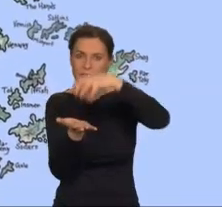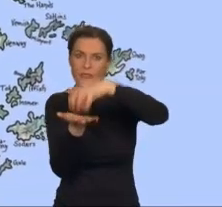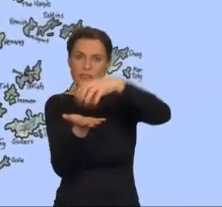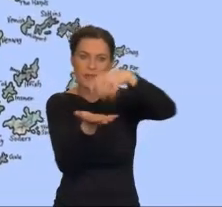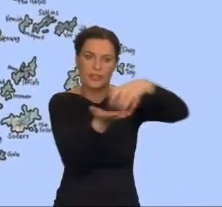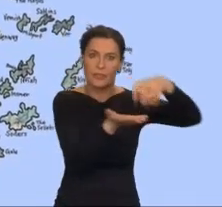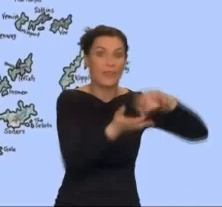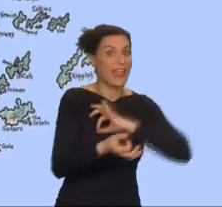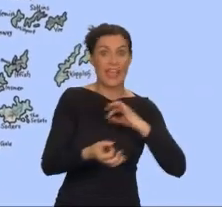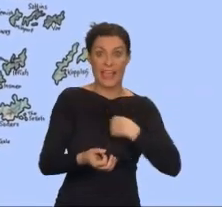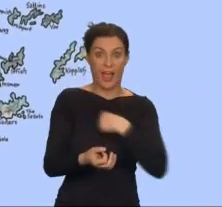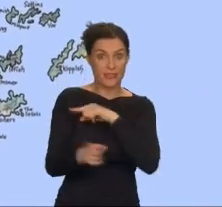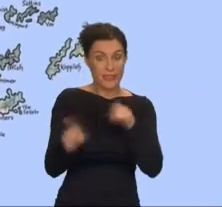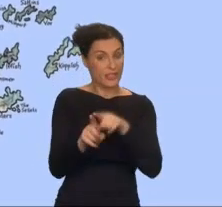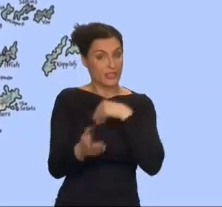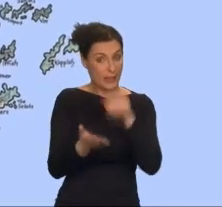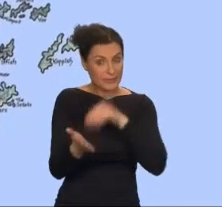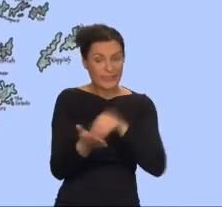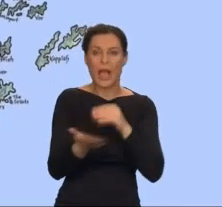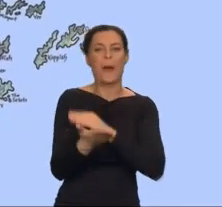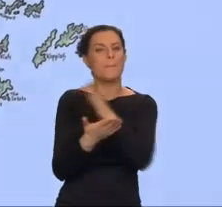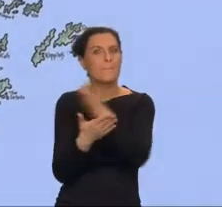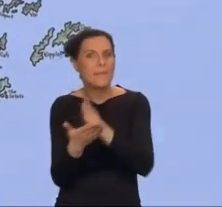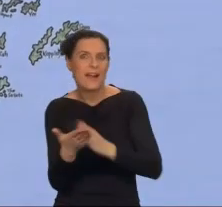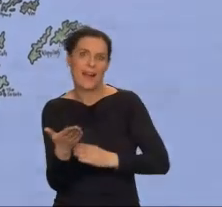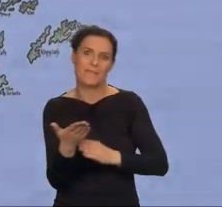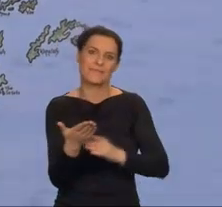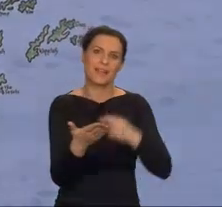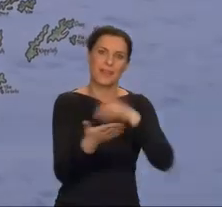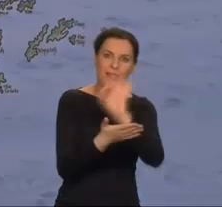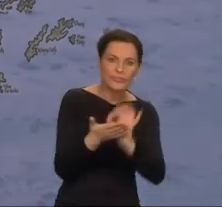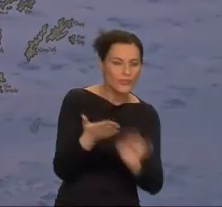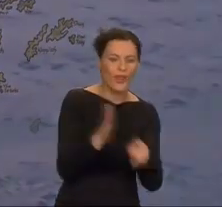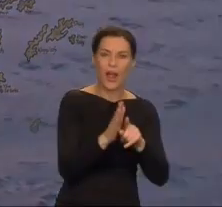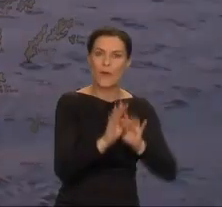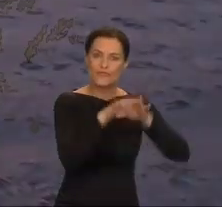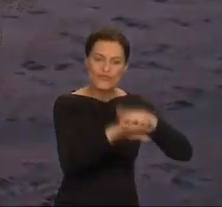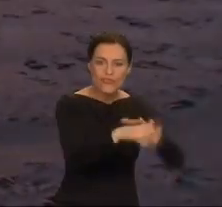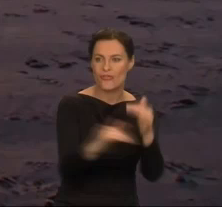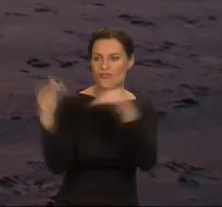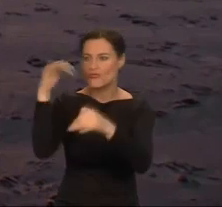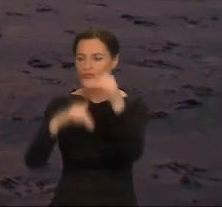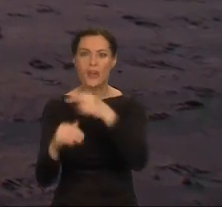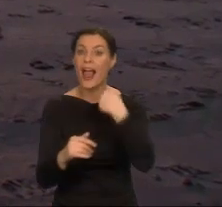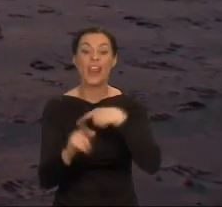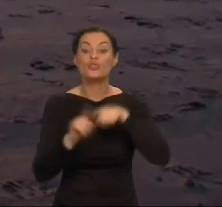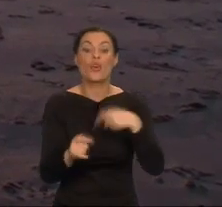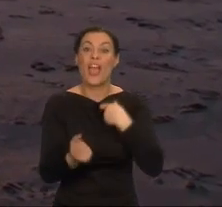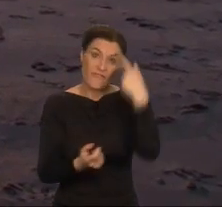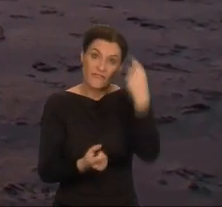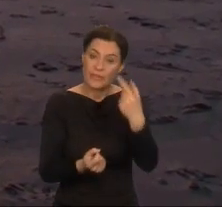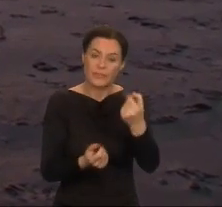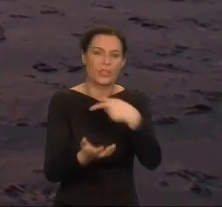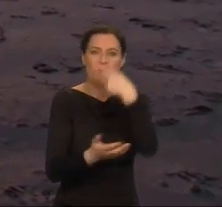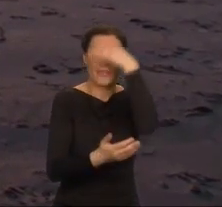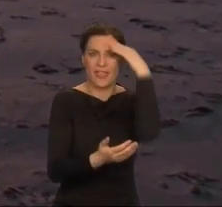Narysowałam mapę, nazwałam rzeki, góry i miasta. Ale nic o nich nie wiedziałam, dopóki nie poszłam tam za